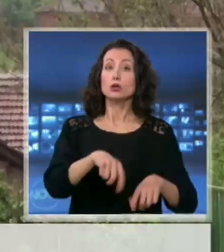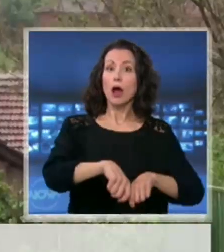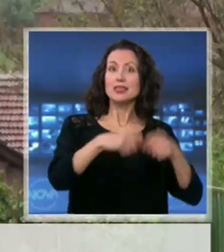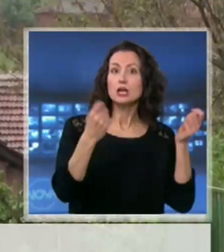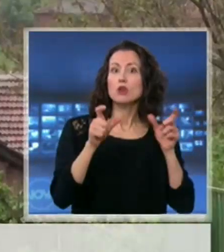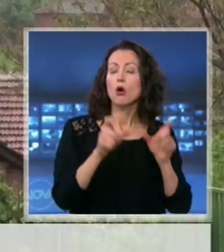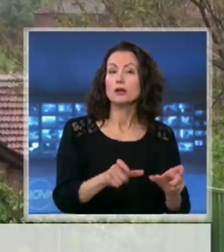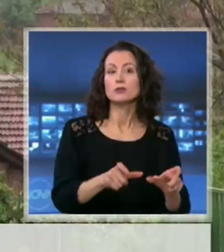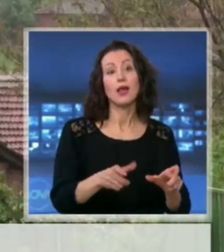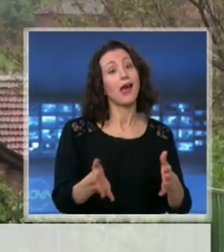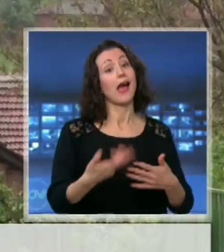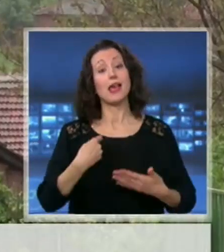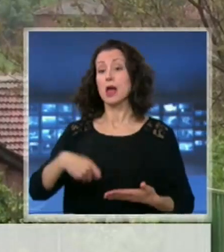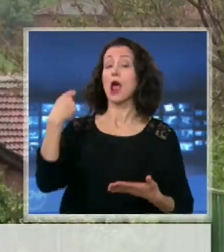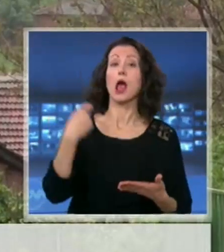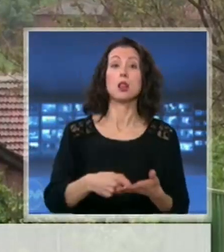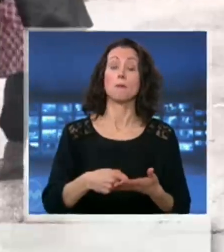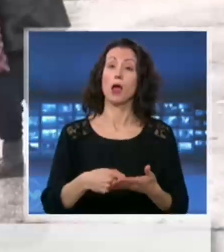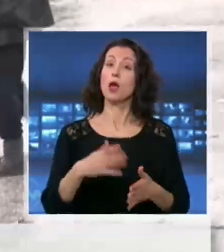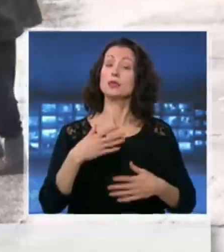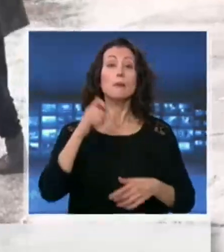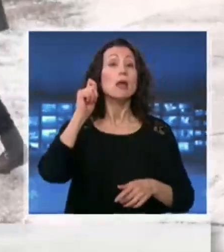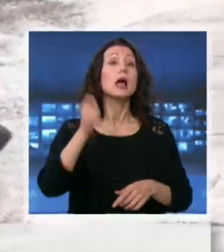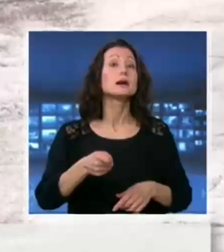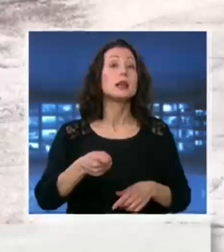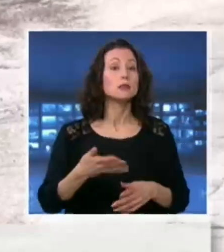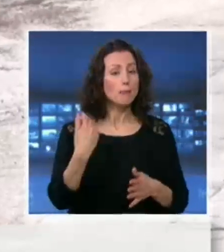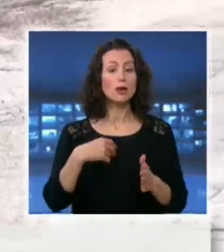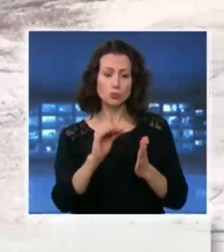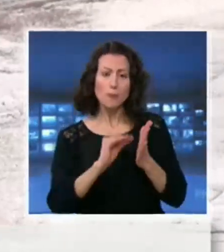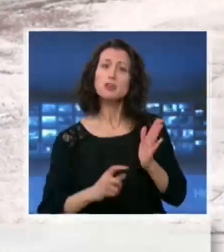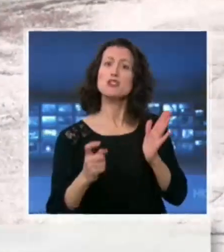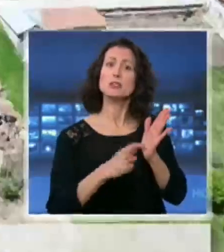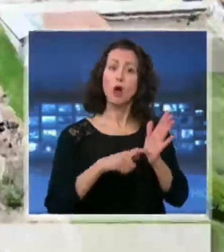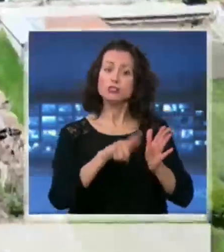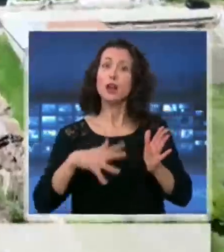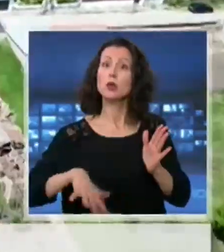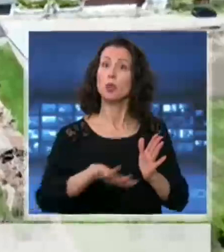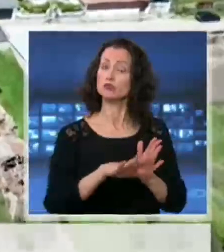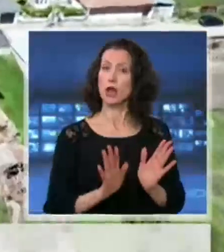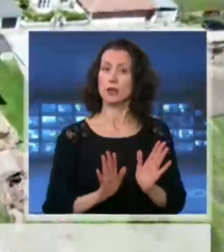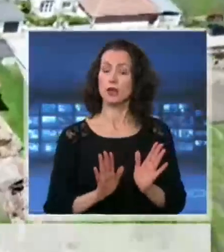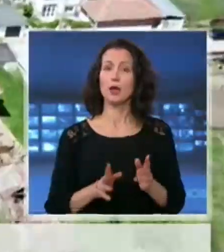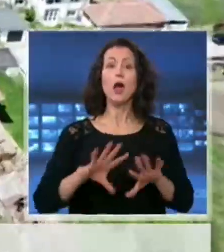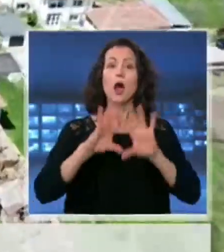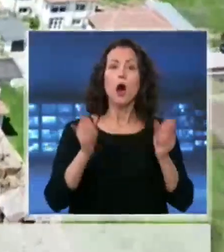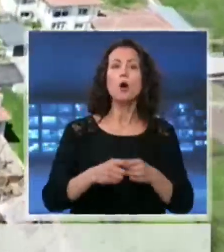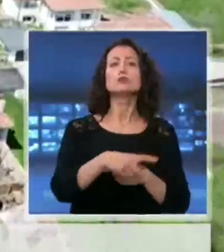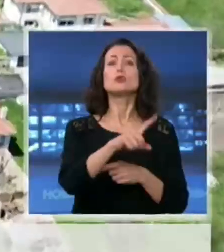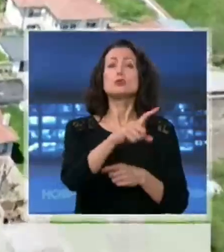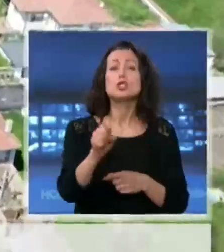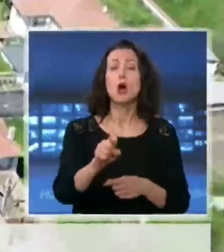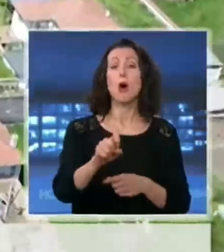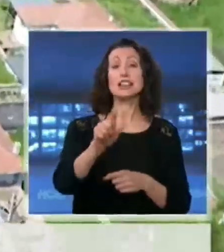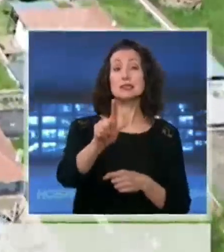карантината да се понес. Оно наказание, за което е предвидил законът в изваредна ситуация. Общо 172 мадуши са